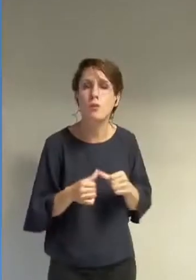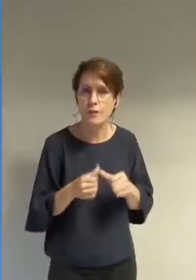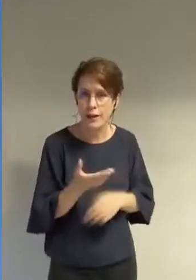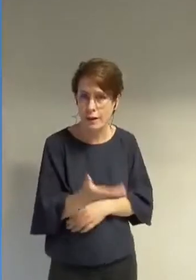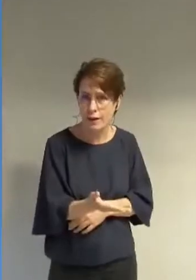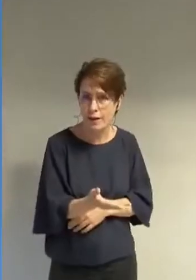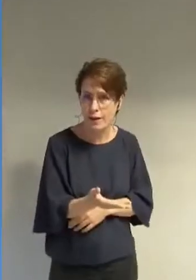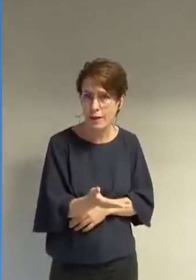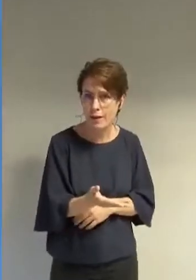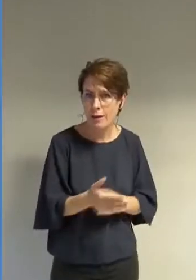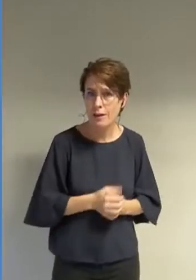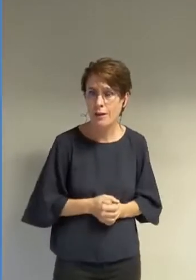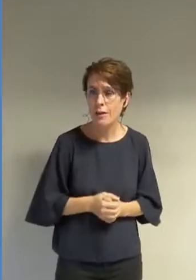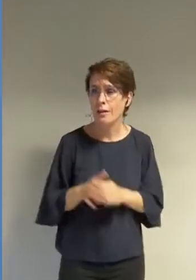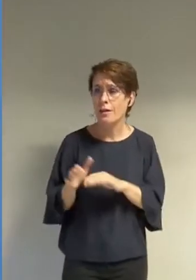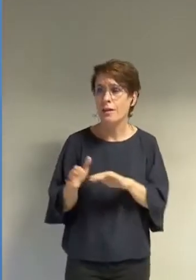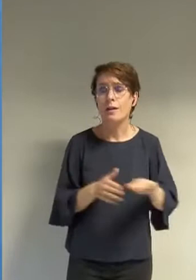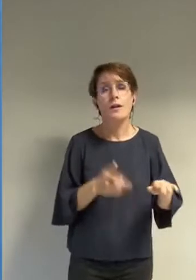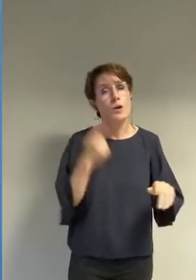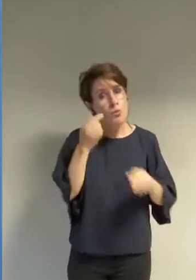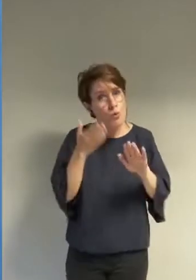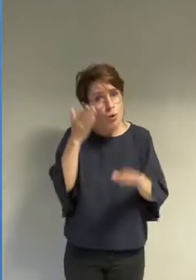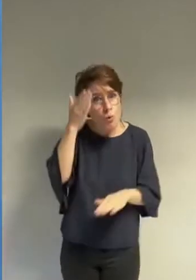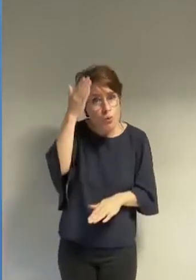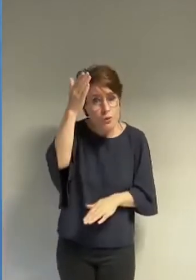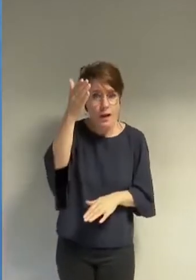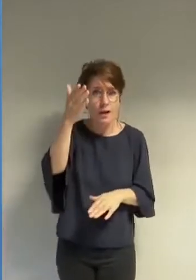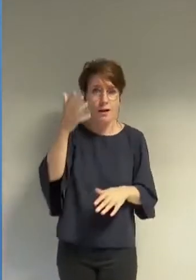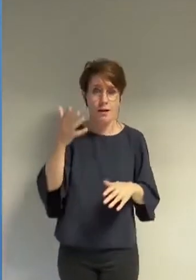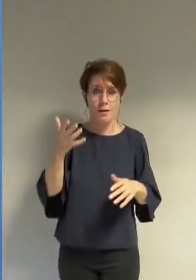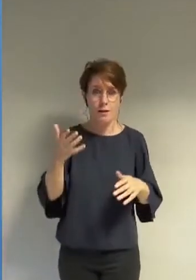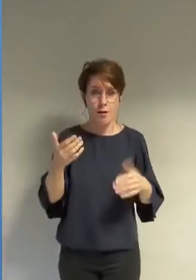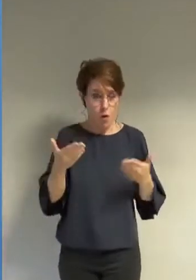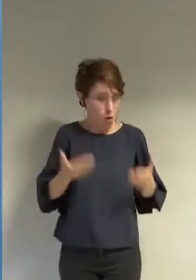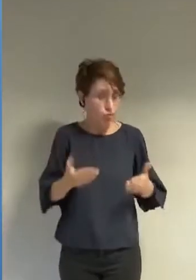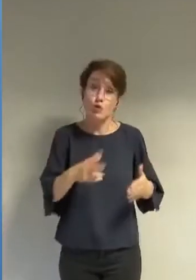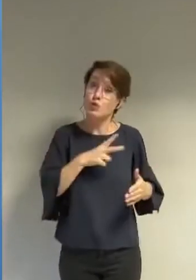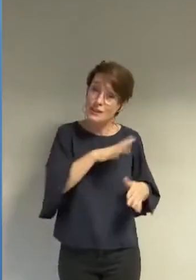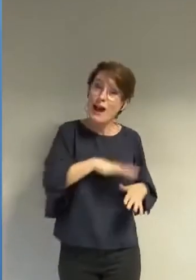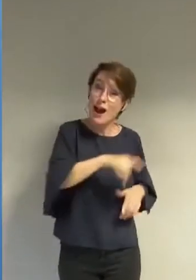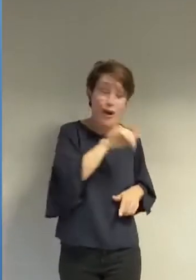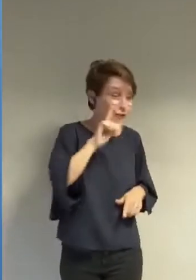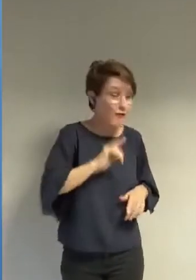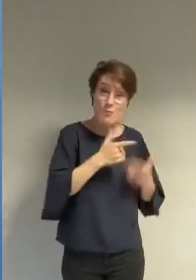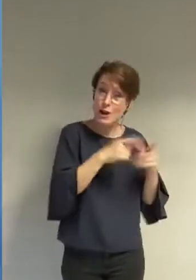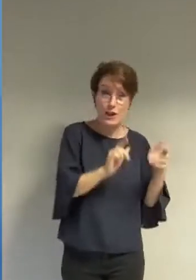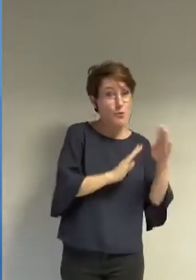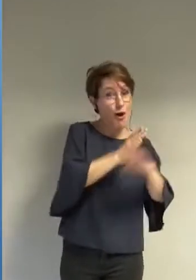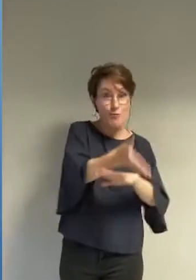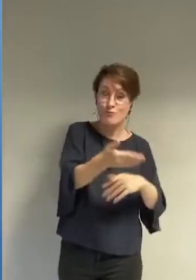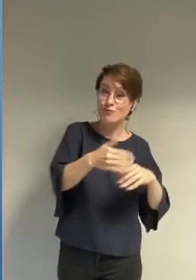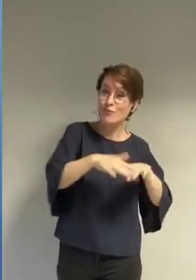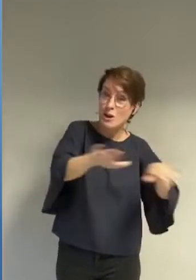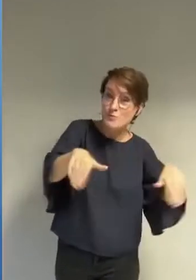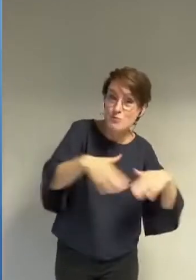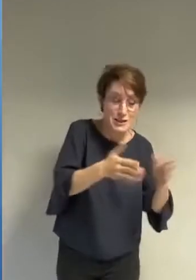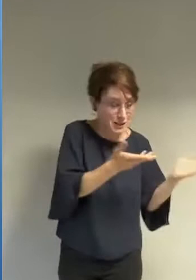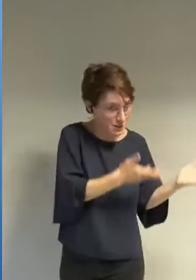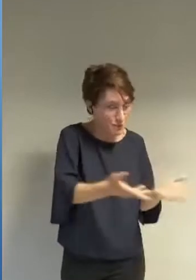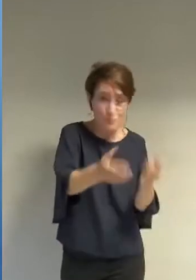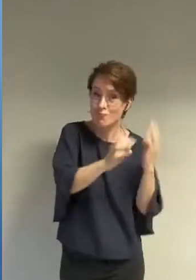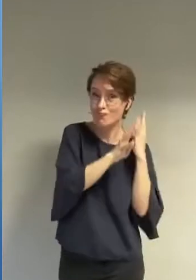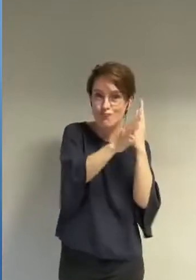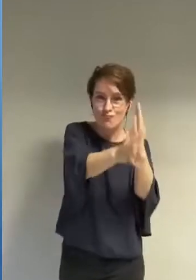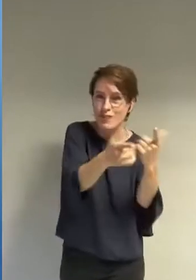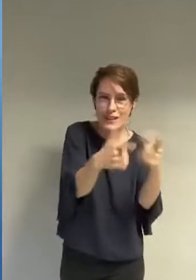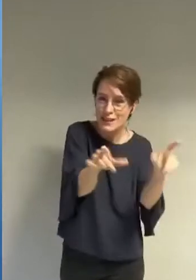qu'en sera-t-il demain pour les femmes qui sont libres aujourd'hui de fréquenter les piscines de Grenoble de fréquenter nos piscines librement